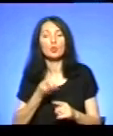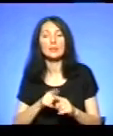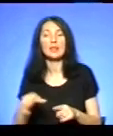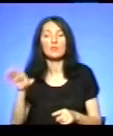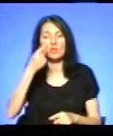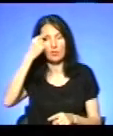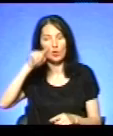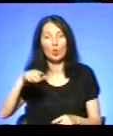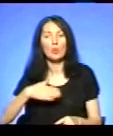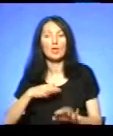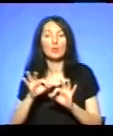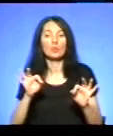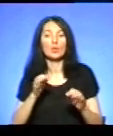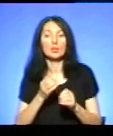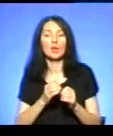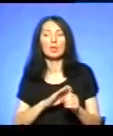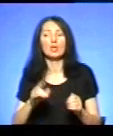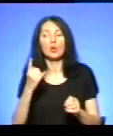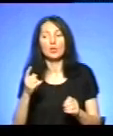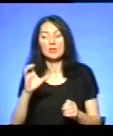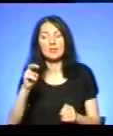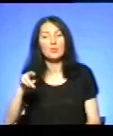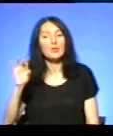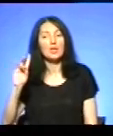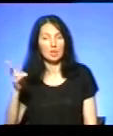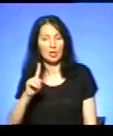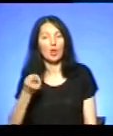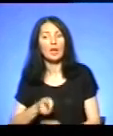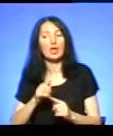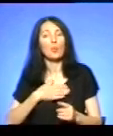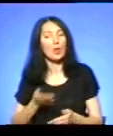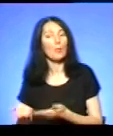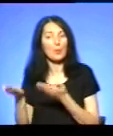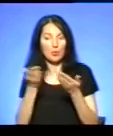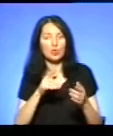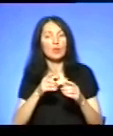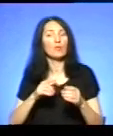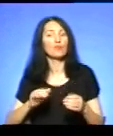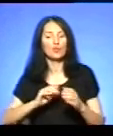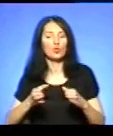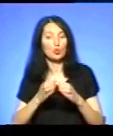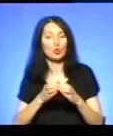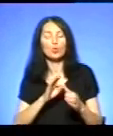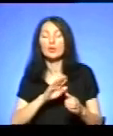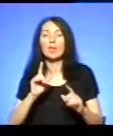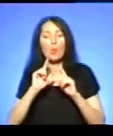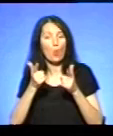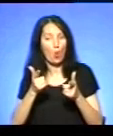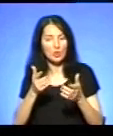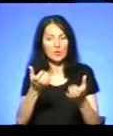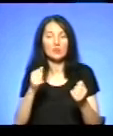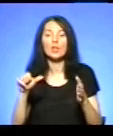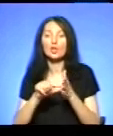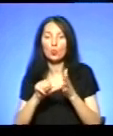відома нам інформація. Жоден із спікерів, котрих ми запрошували у студію, не погодився взяти участь у програмі, посилаючись на